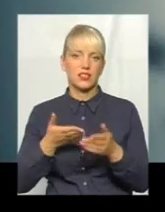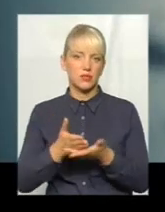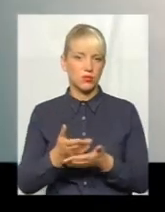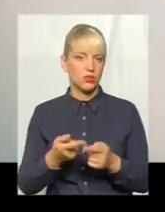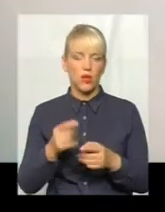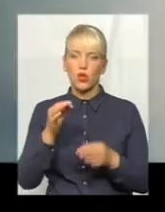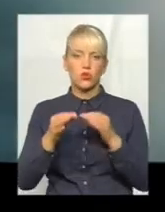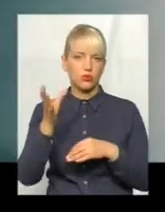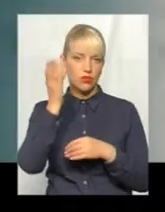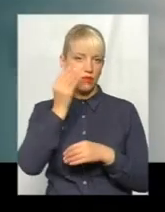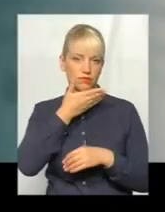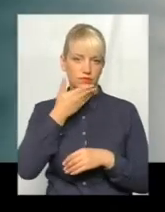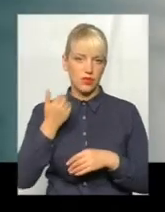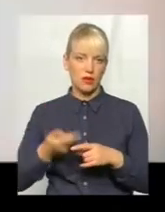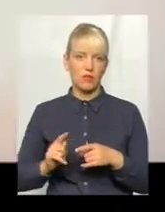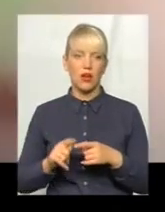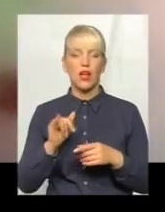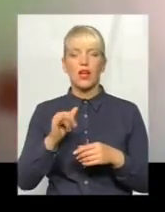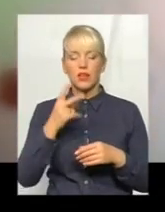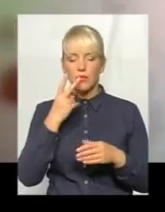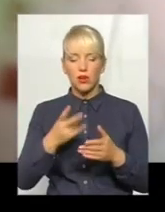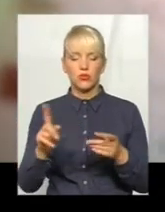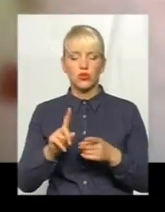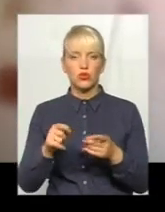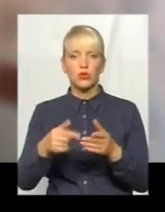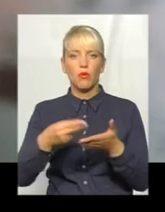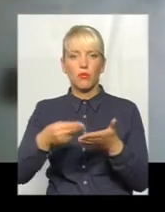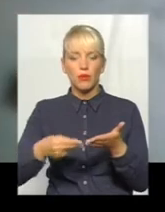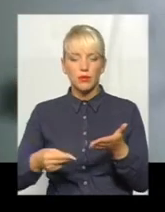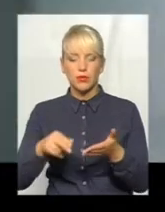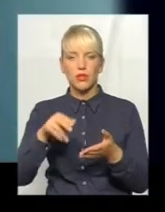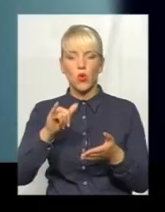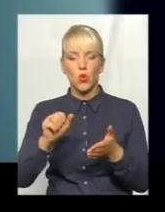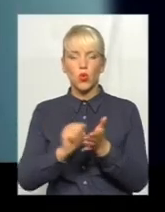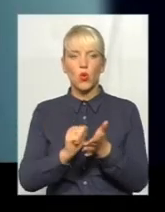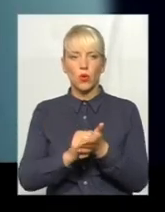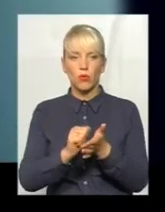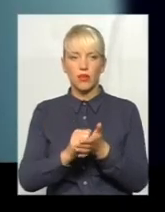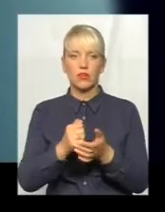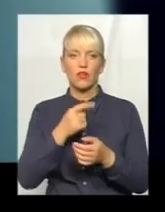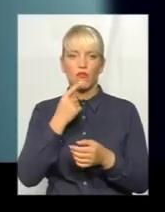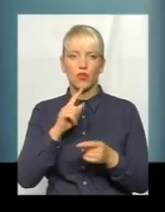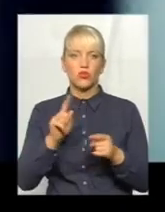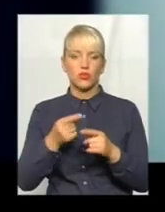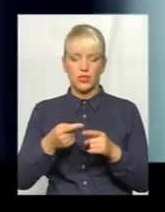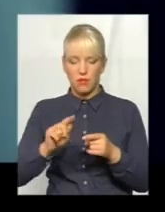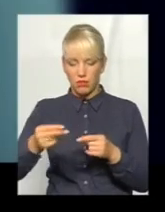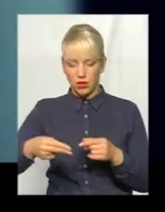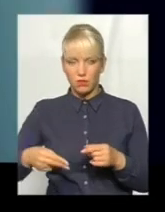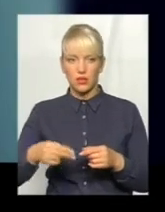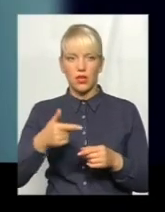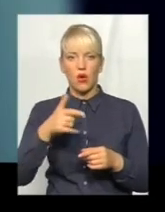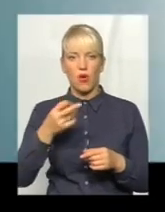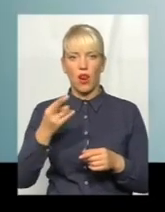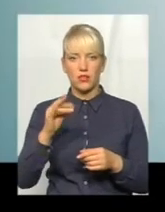експерта, котрій вказував, що підпис на документах по отримання кредиту належить Олегу Волянському. Чоловік